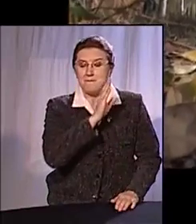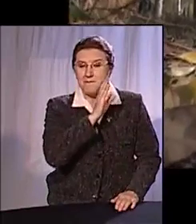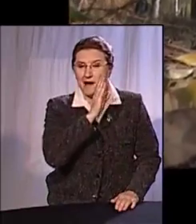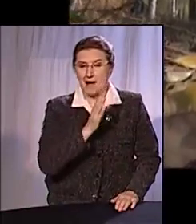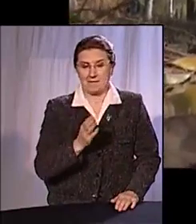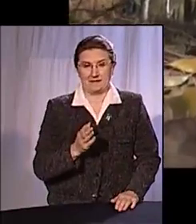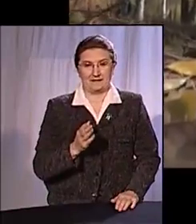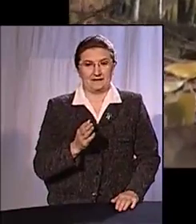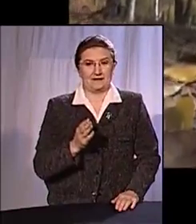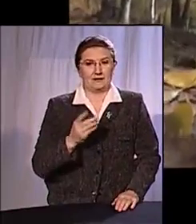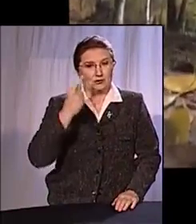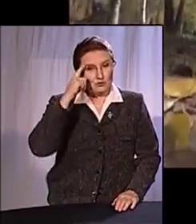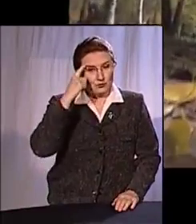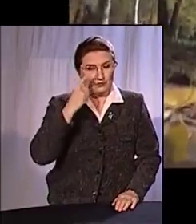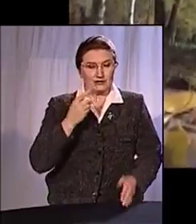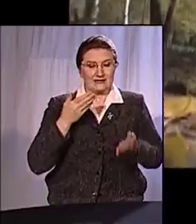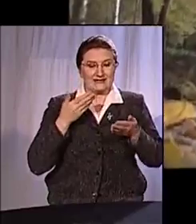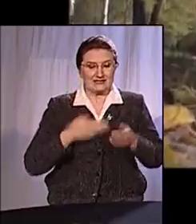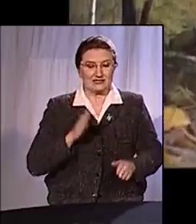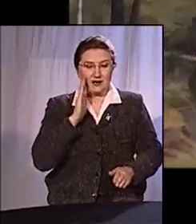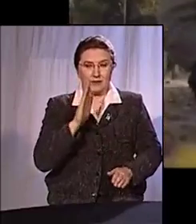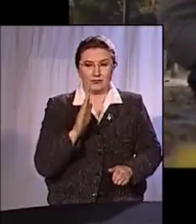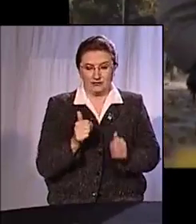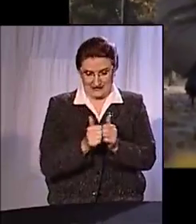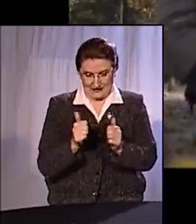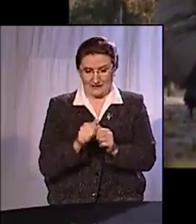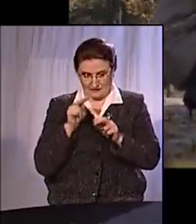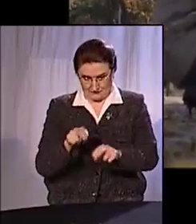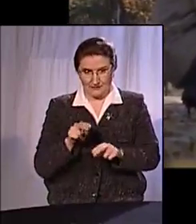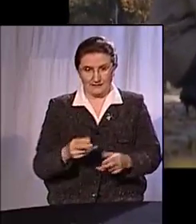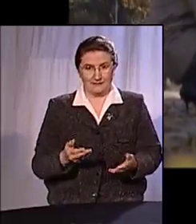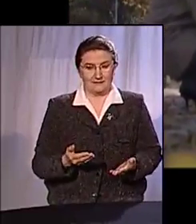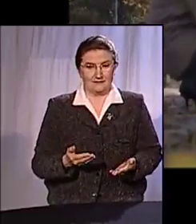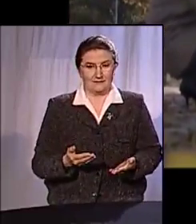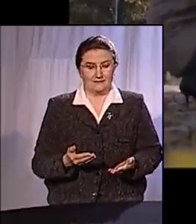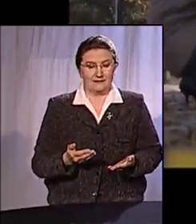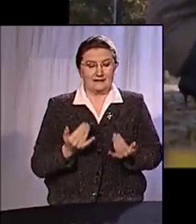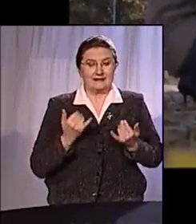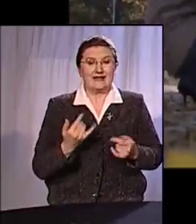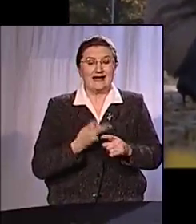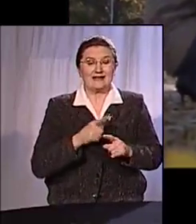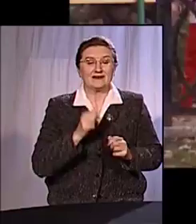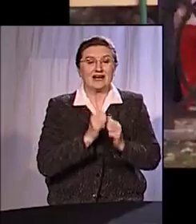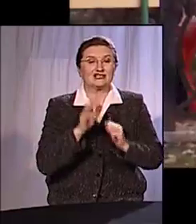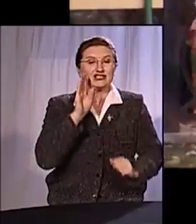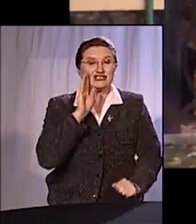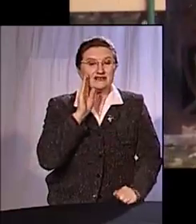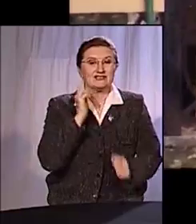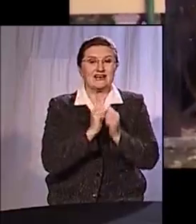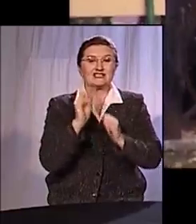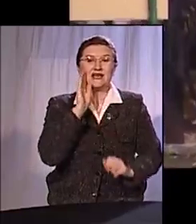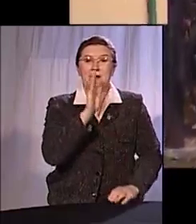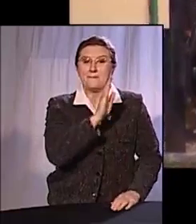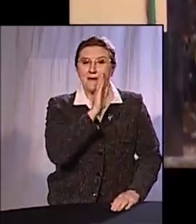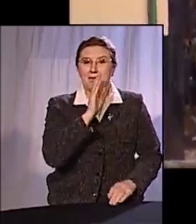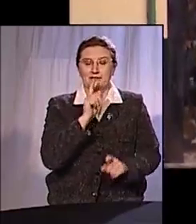думают, что родится, а я буду вот возле него сидеть и проведу все. Тогда для этого каждая девочка, каждая мама